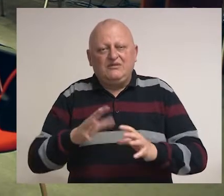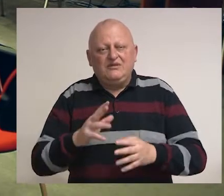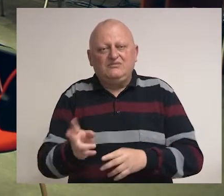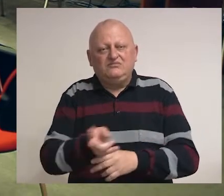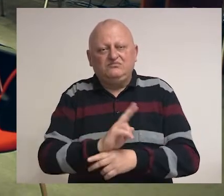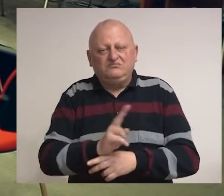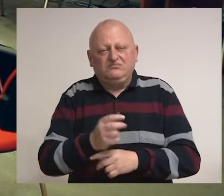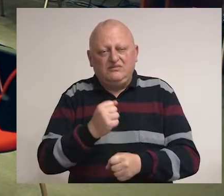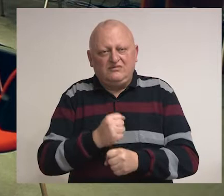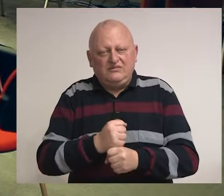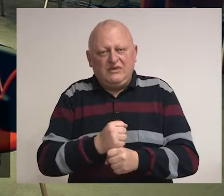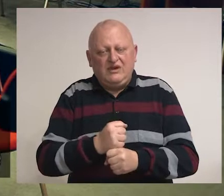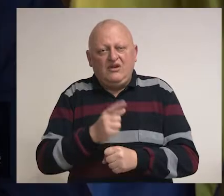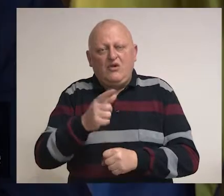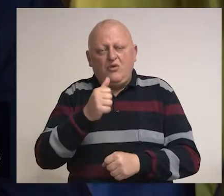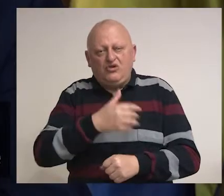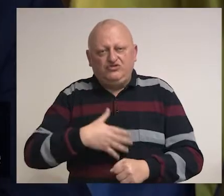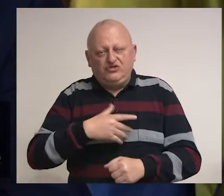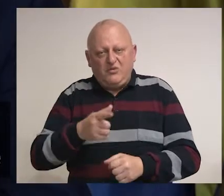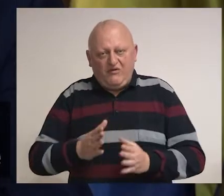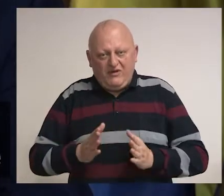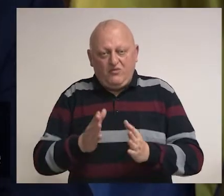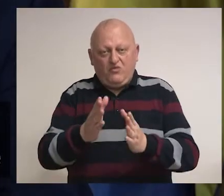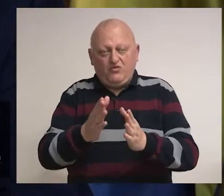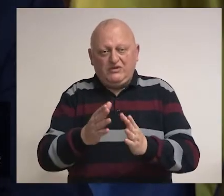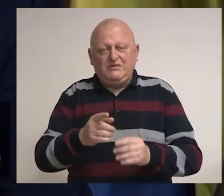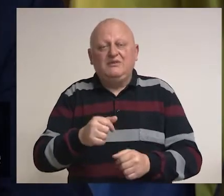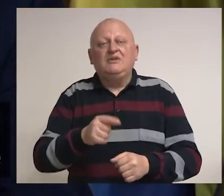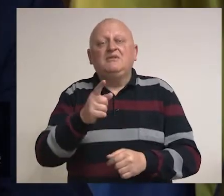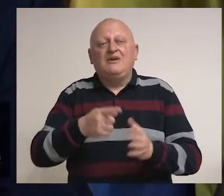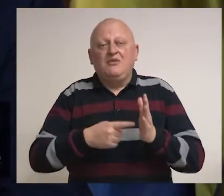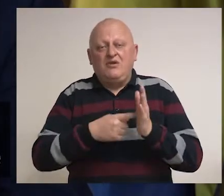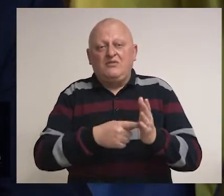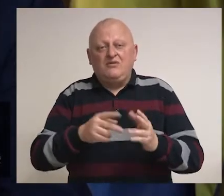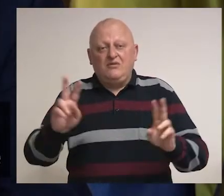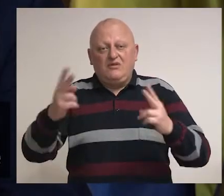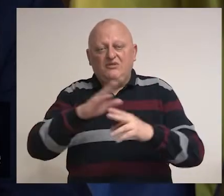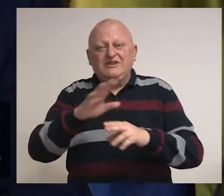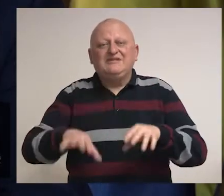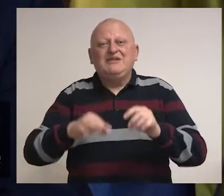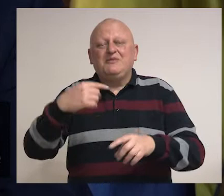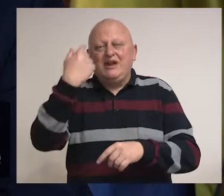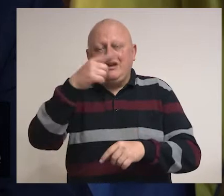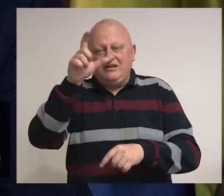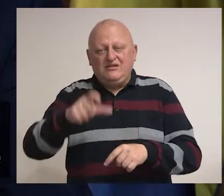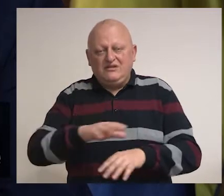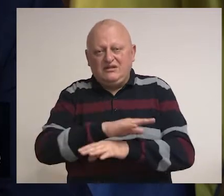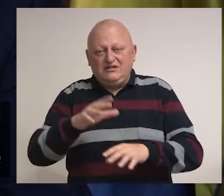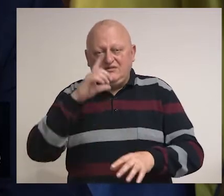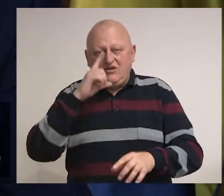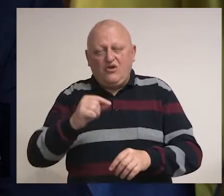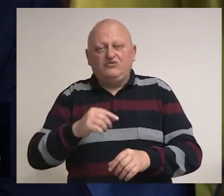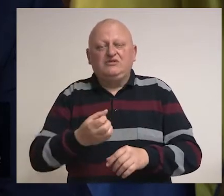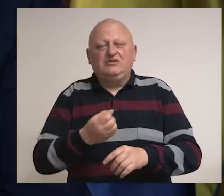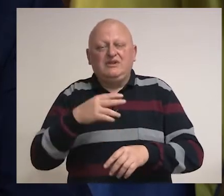počinjenje kazne dijela. Ono što želim ovim putem da ukažem i da pozovim sve birače i sve općinske i